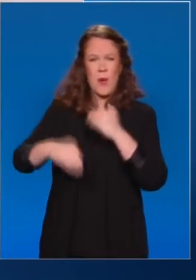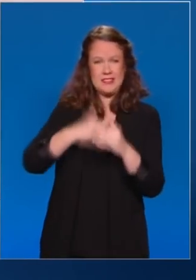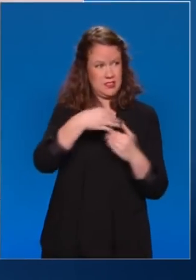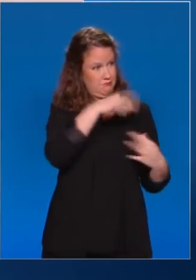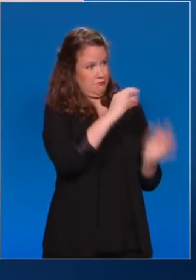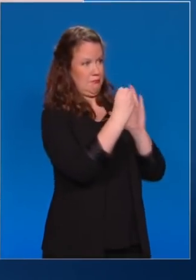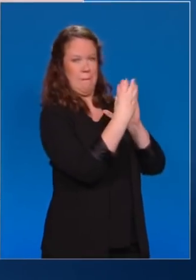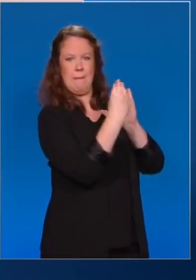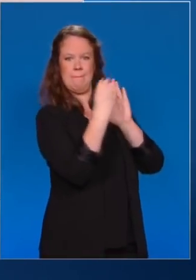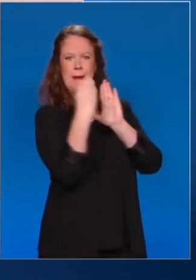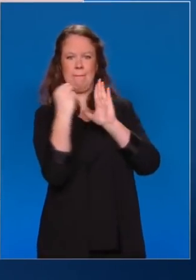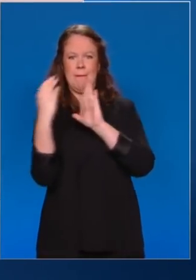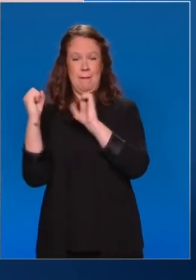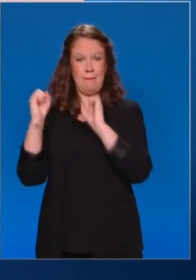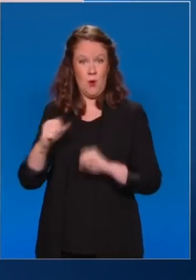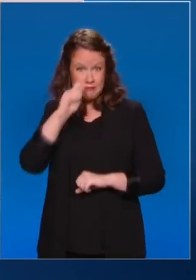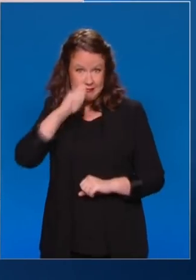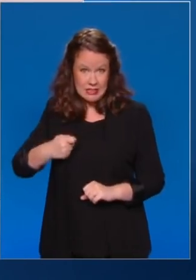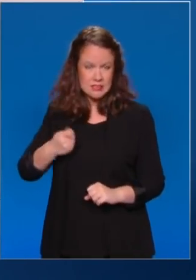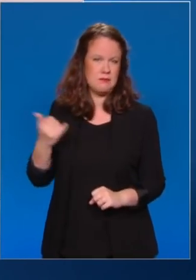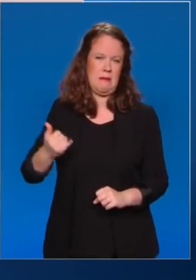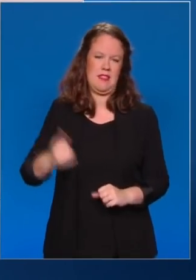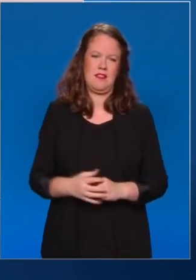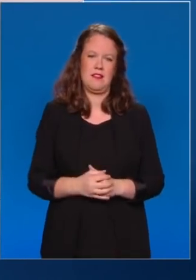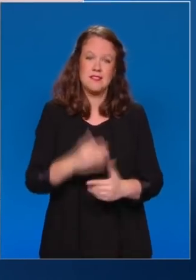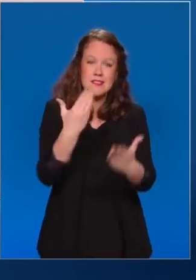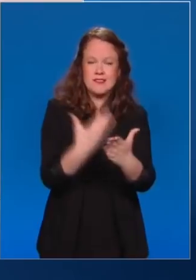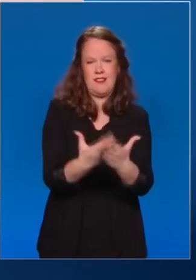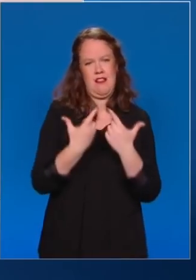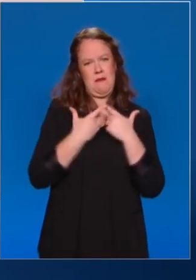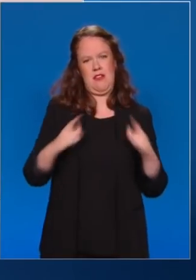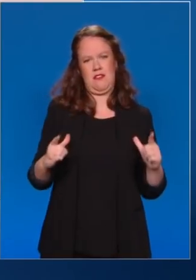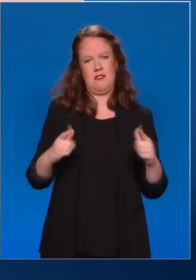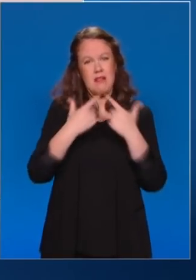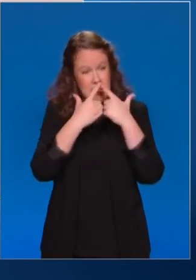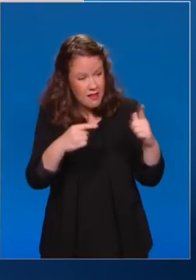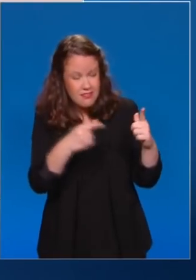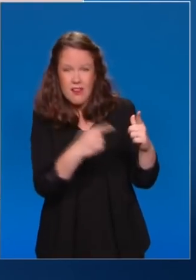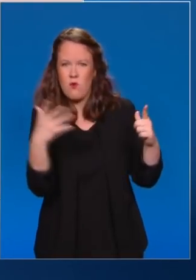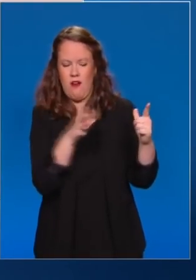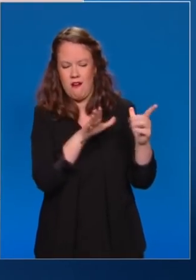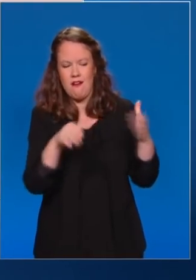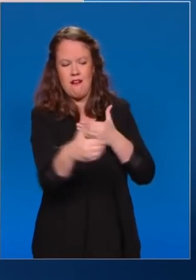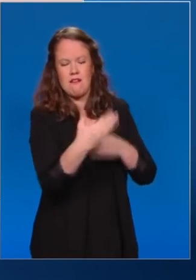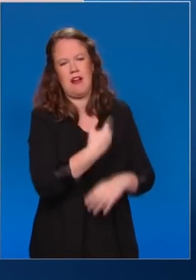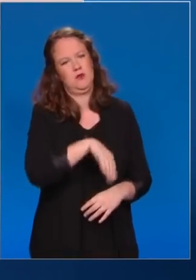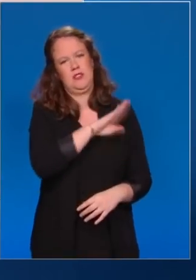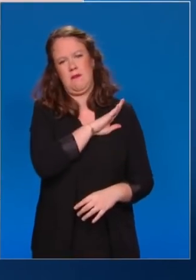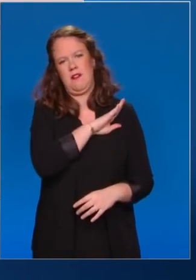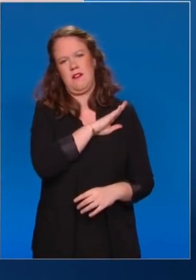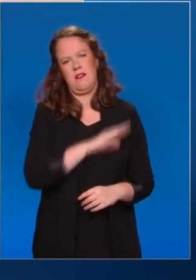sans test PCR. Être libre dans une nation comme la France implique d'être